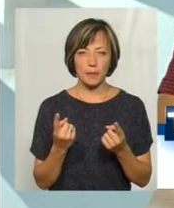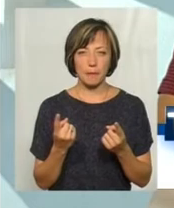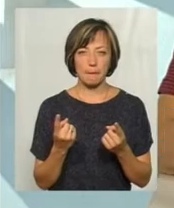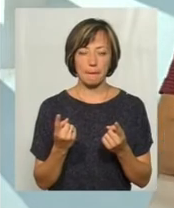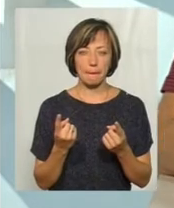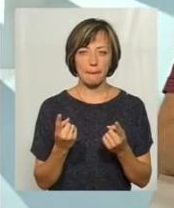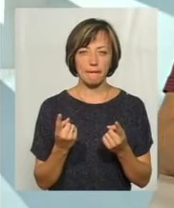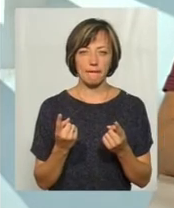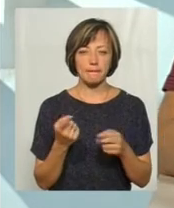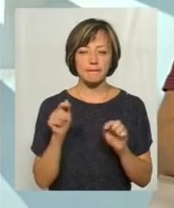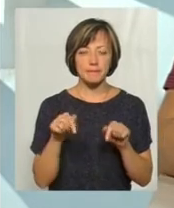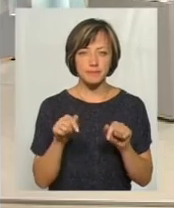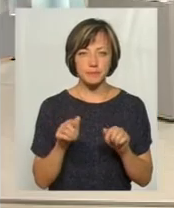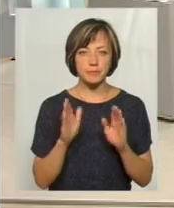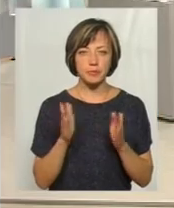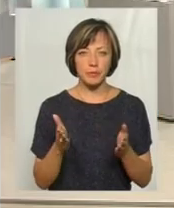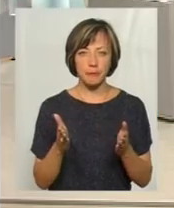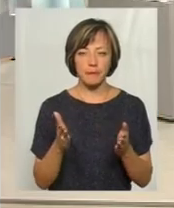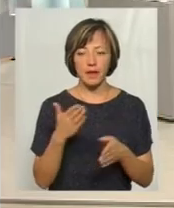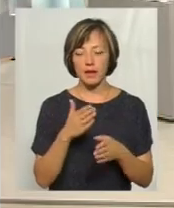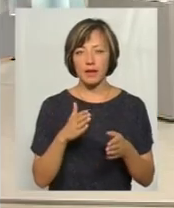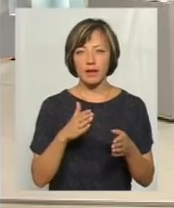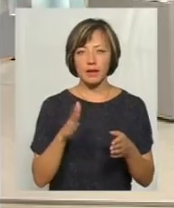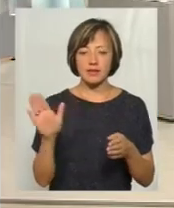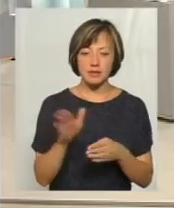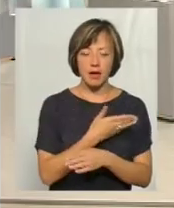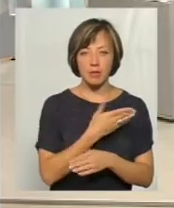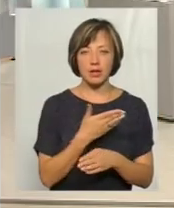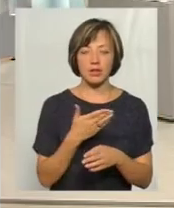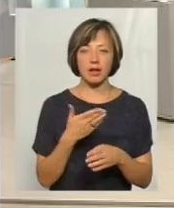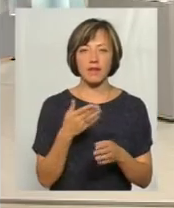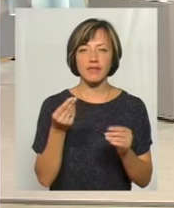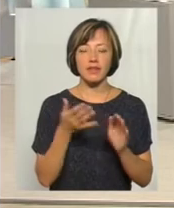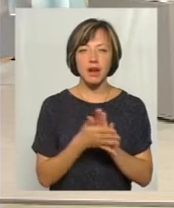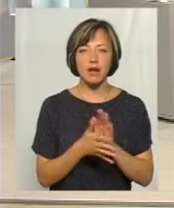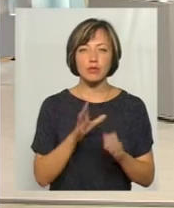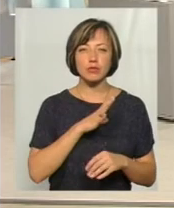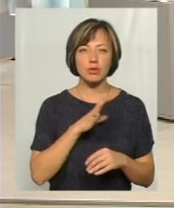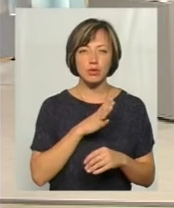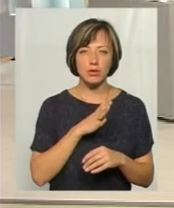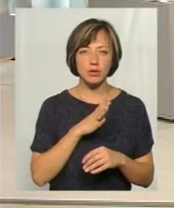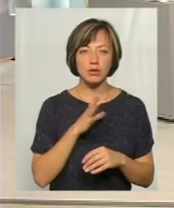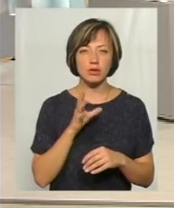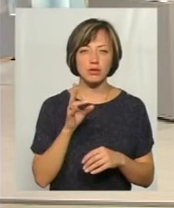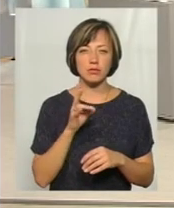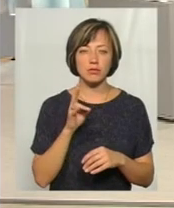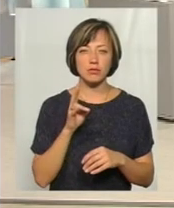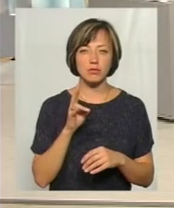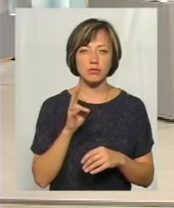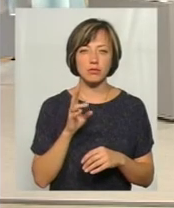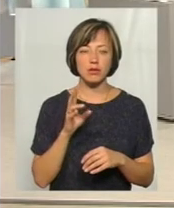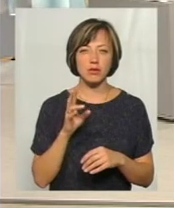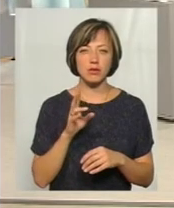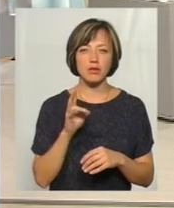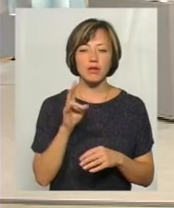звідси буде відщеплена частина витрат, яка була, ну, яке несло підприємство при виконанні